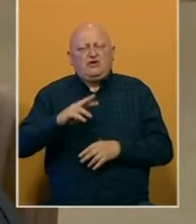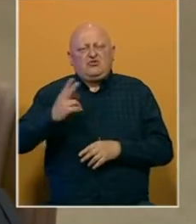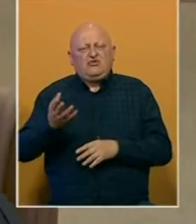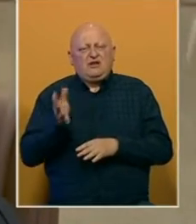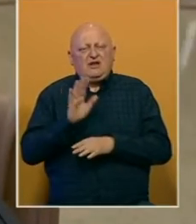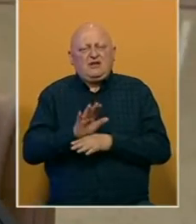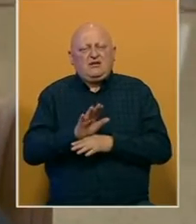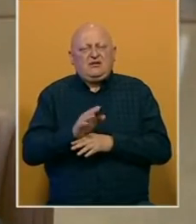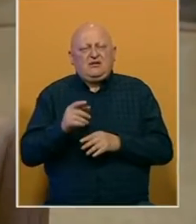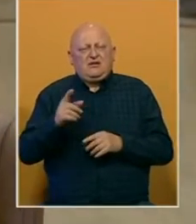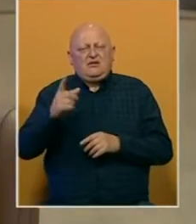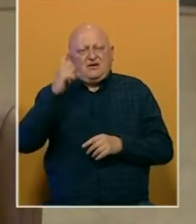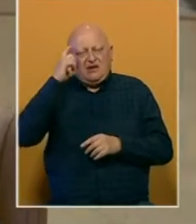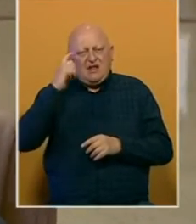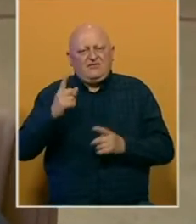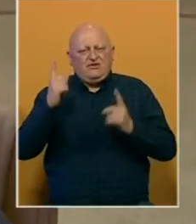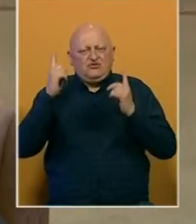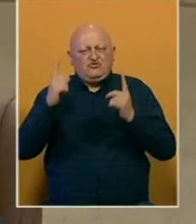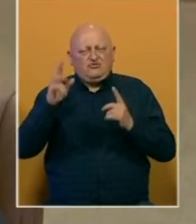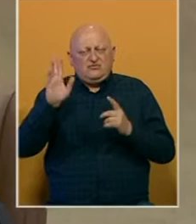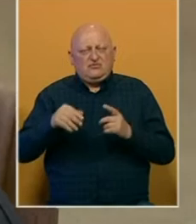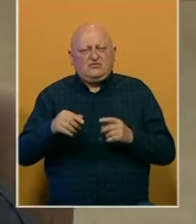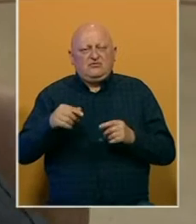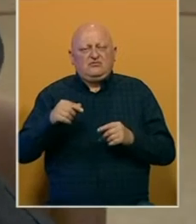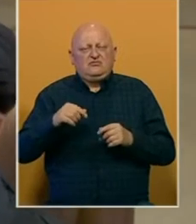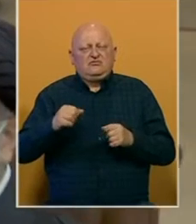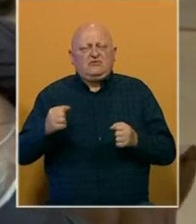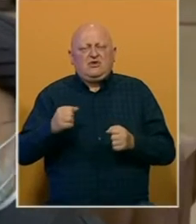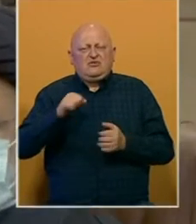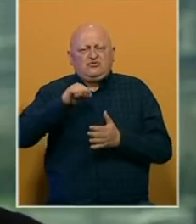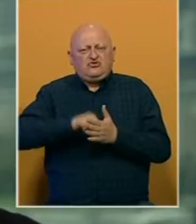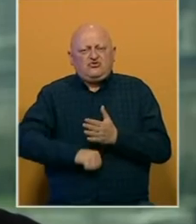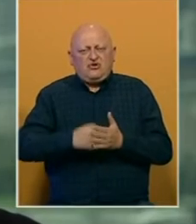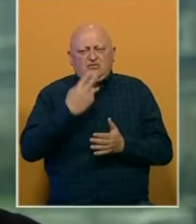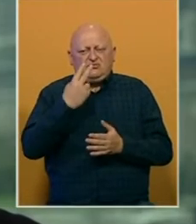kandidata. Raisi je glavni iranski sudija i ima ultrakonzervativne stavove.